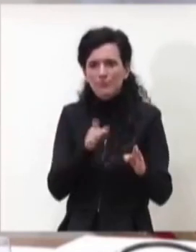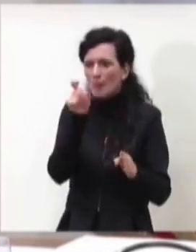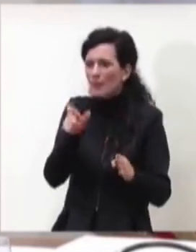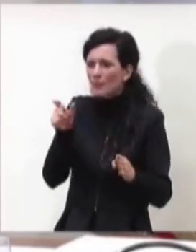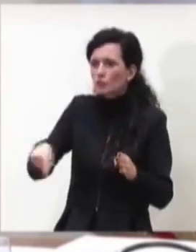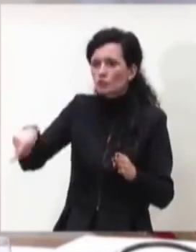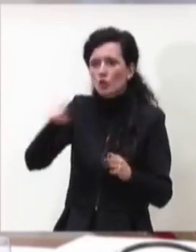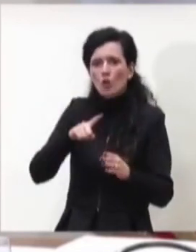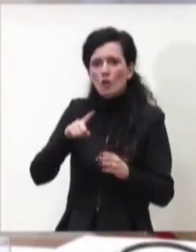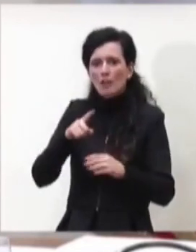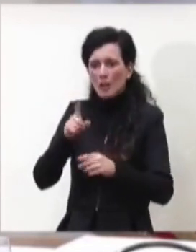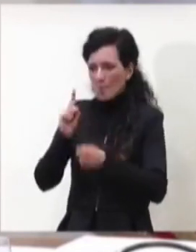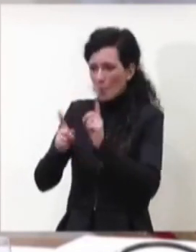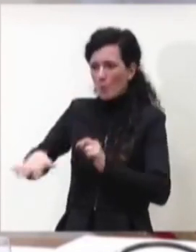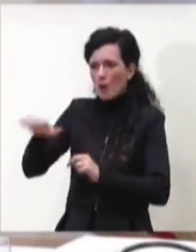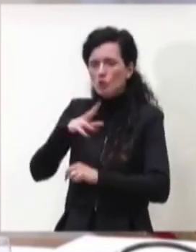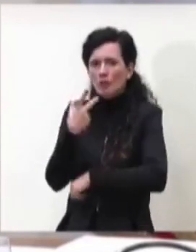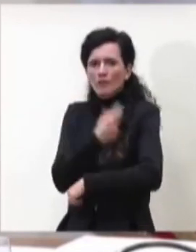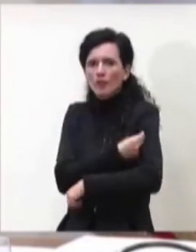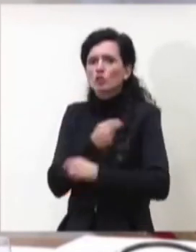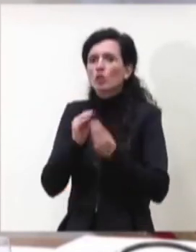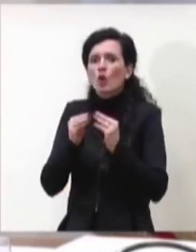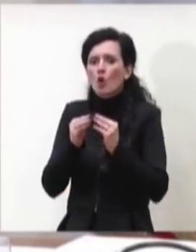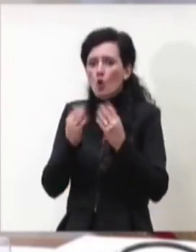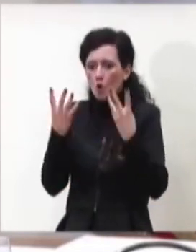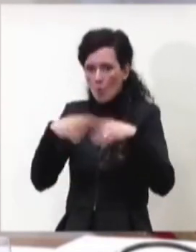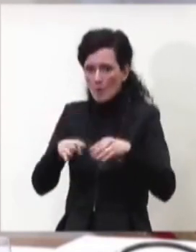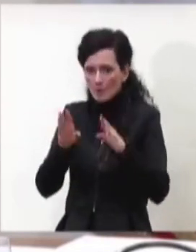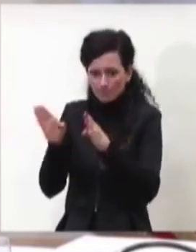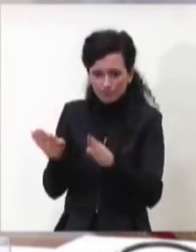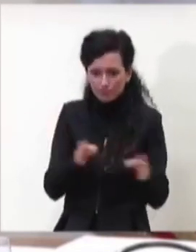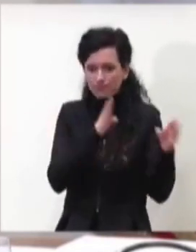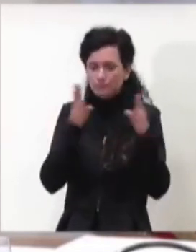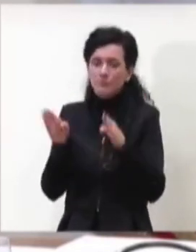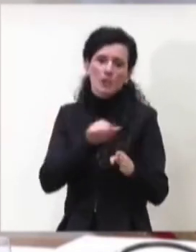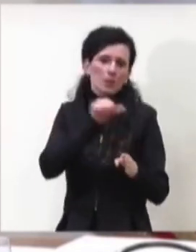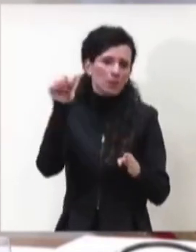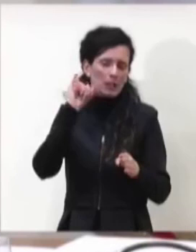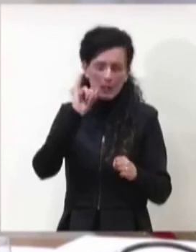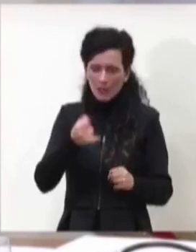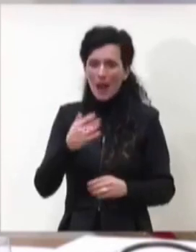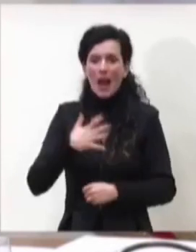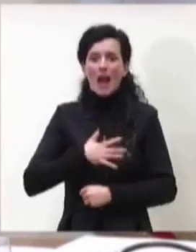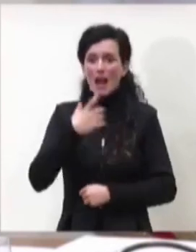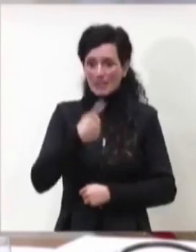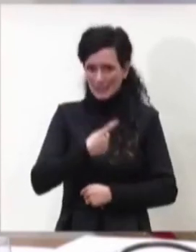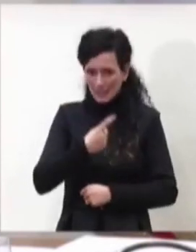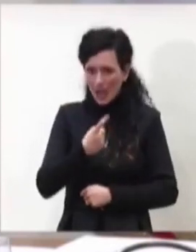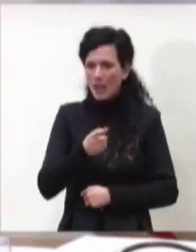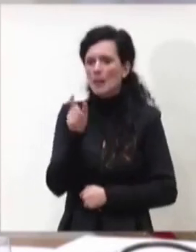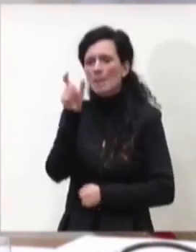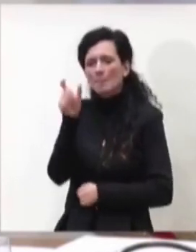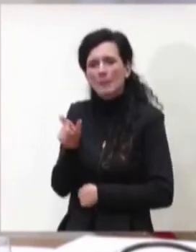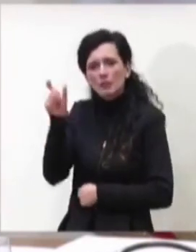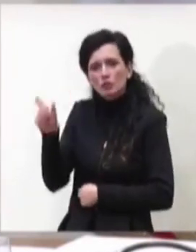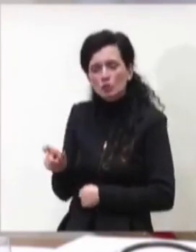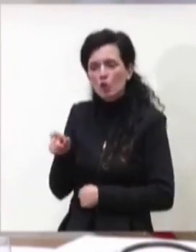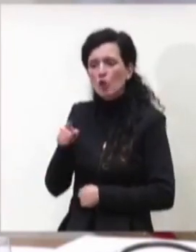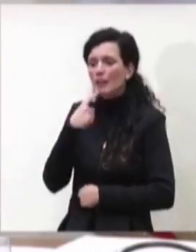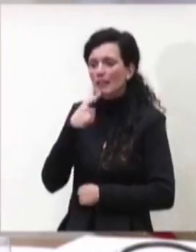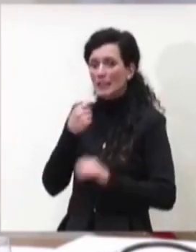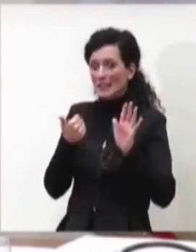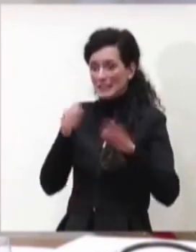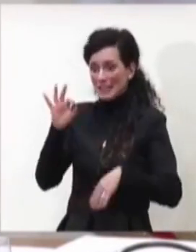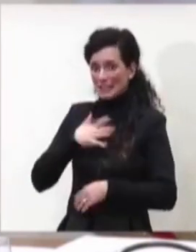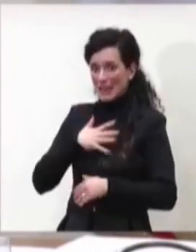diversi stati di popolazione naturalmente gli anziani in genere o le persone comunque sia che si trovano al di sopra dei 60